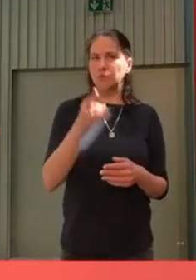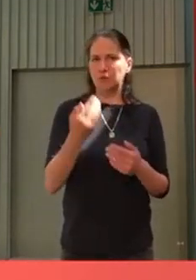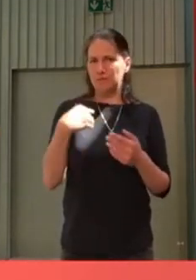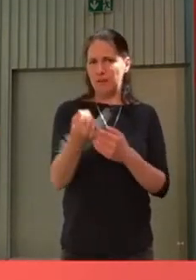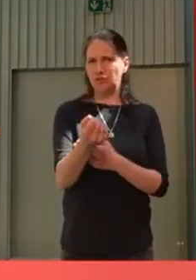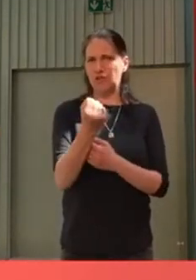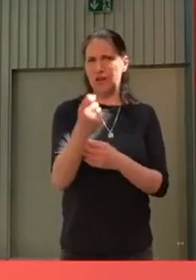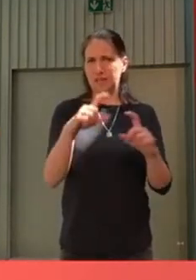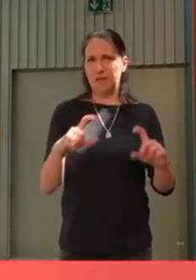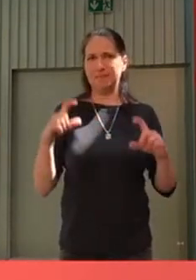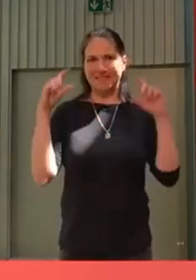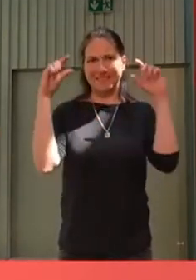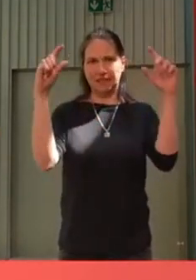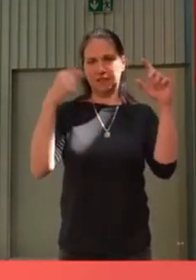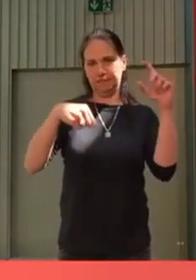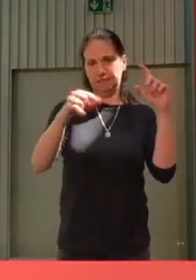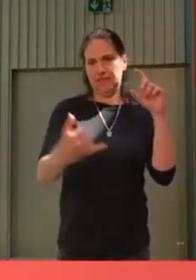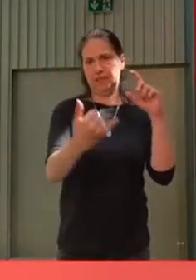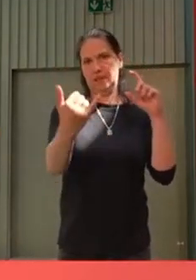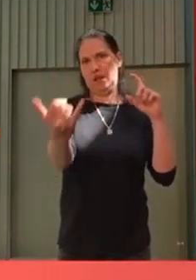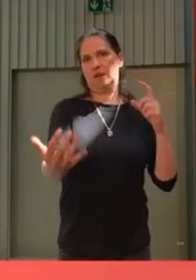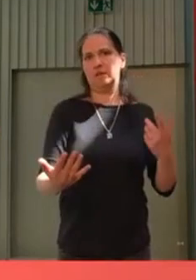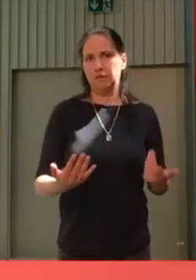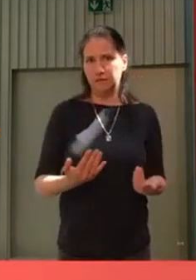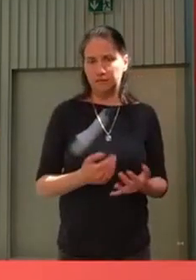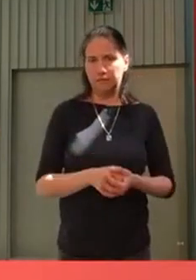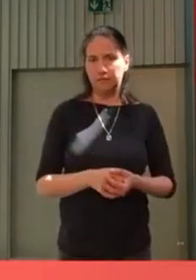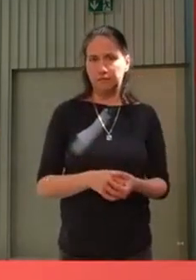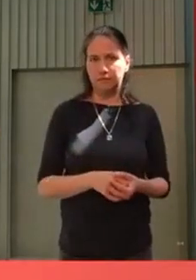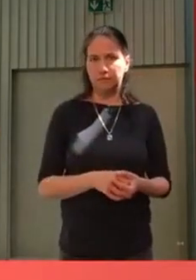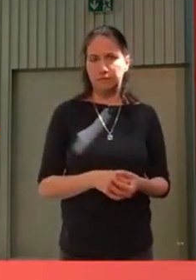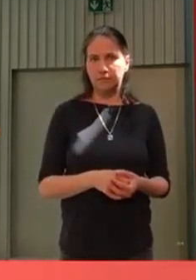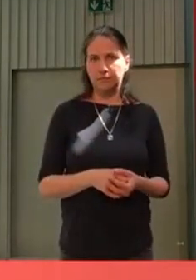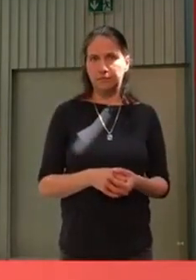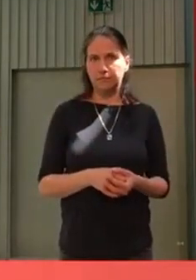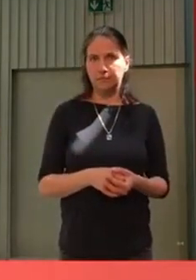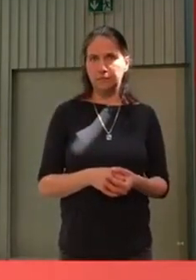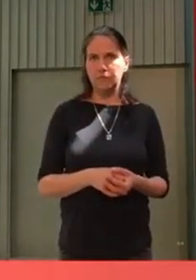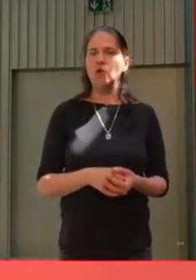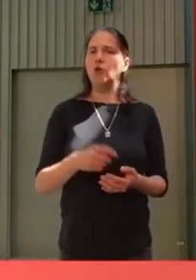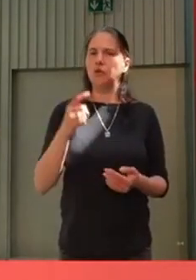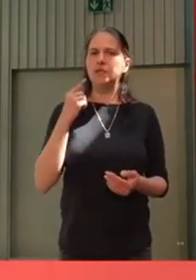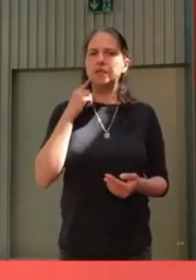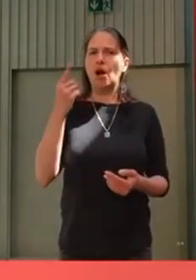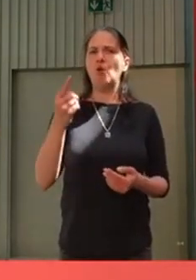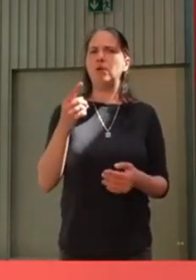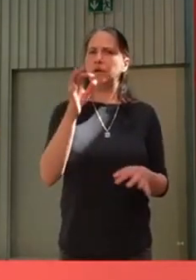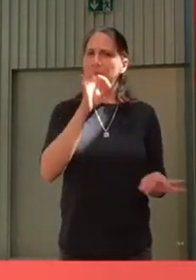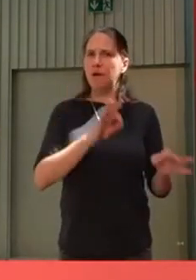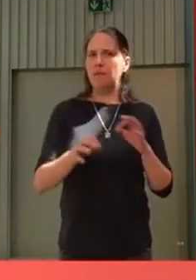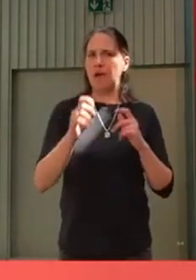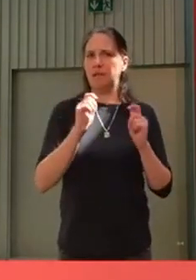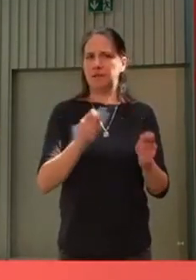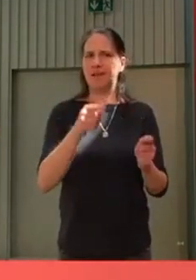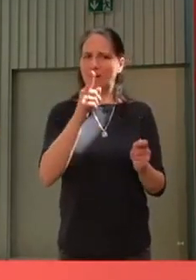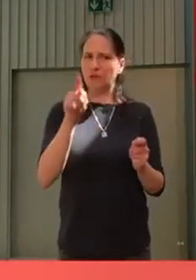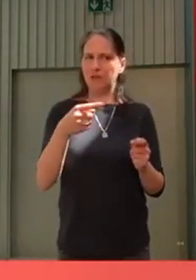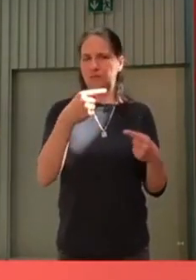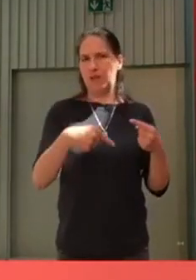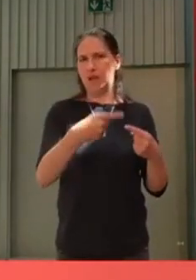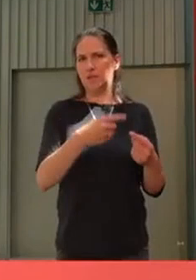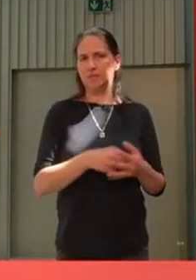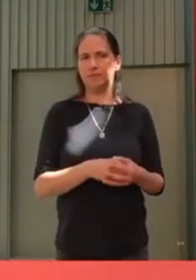wirklich stärker thematisieren in den nächsten Jahren. Und auch das hätte im Leitantrag angemessener berücksichtigt werden müssen.